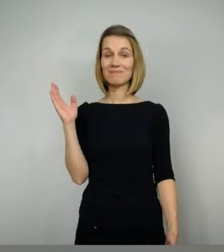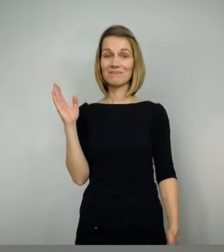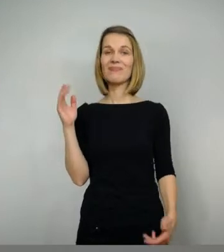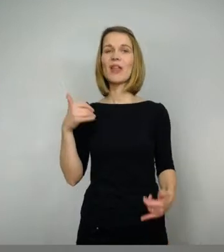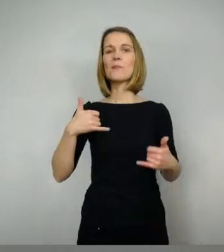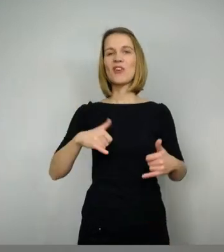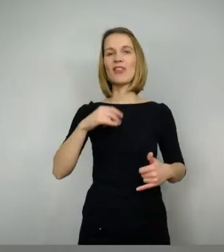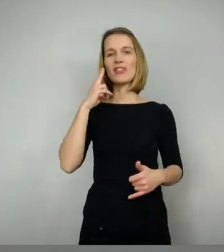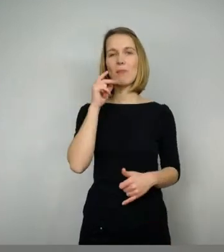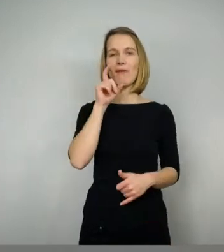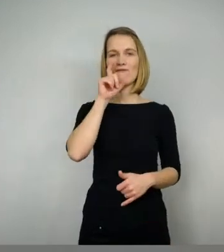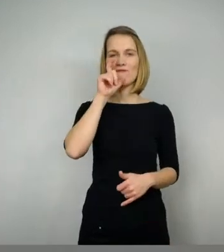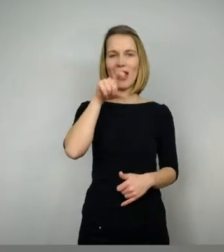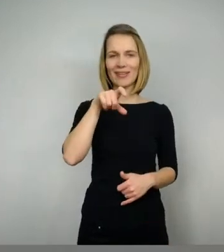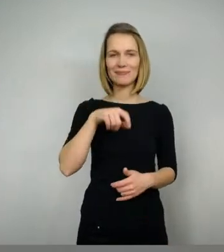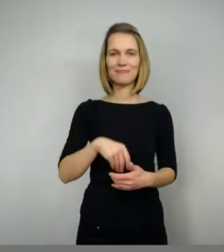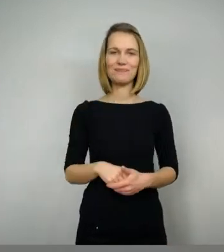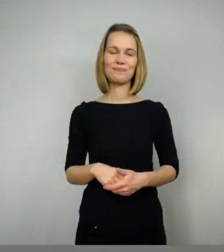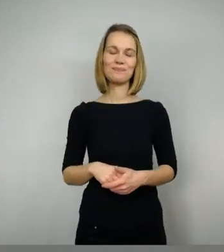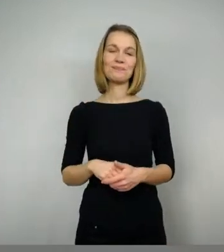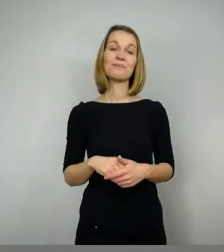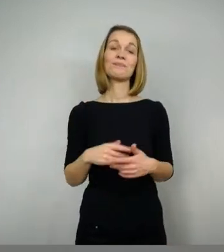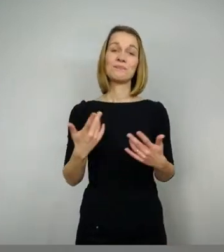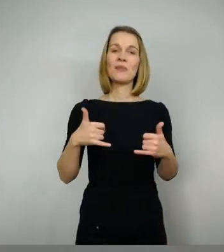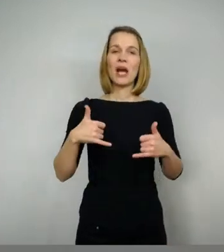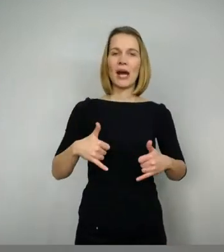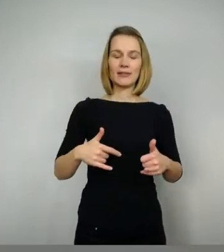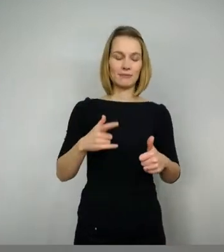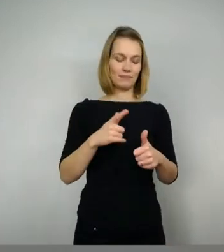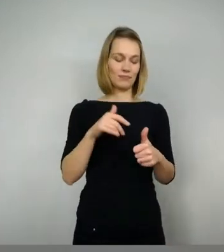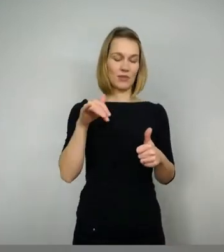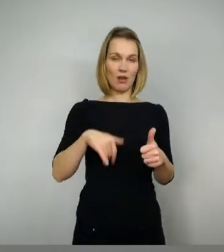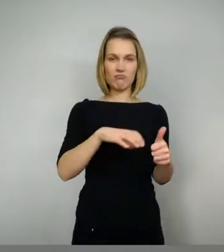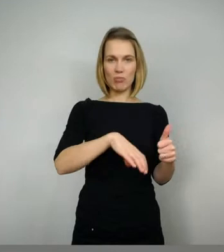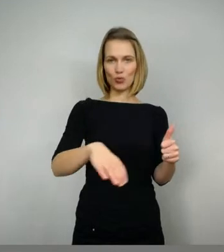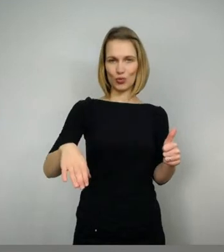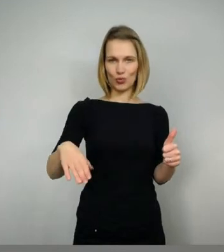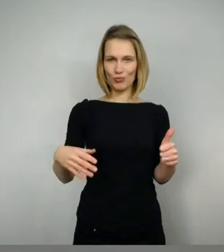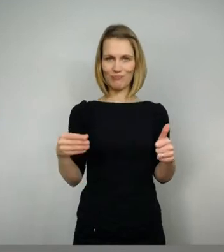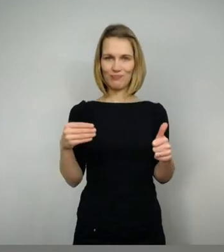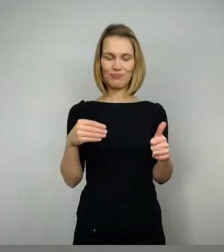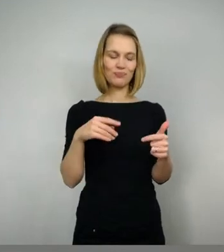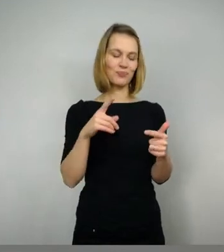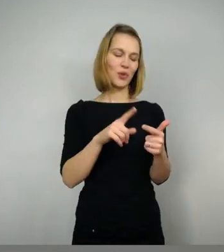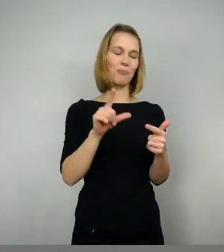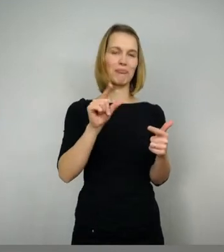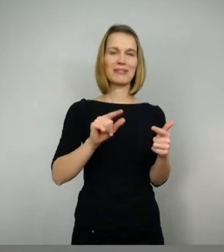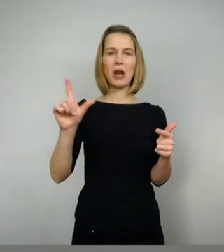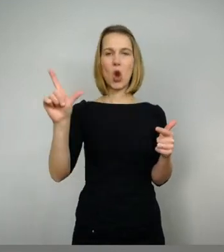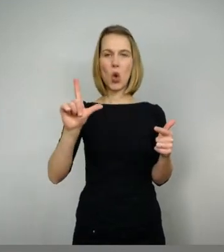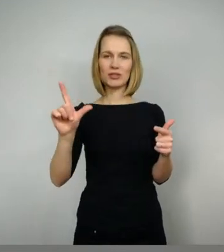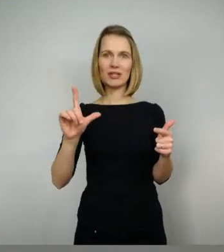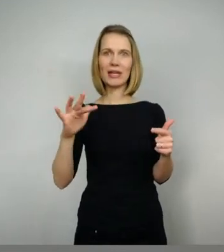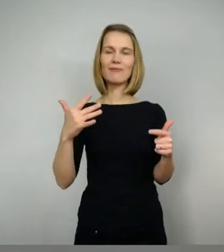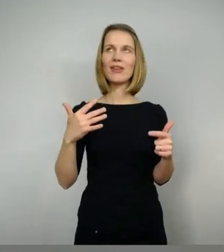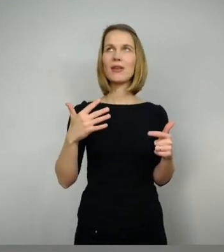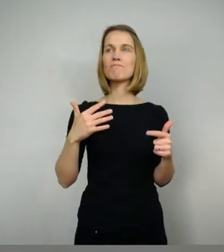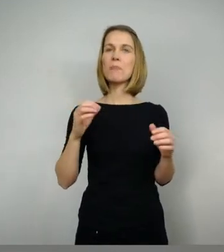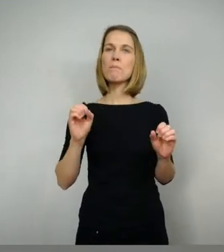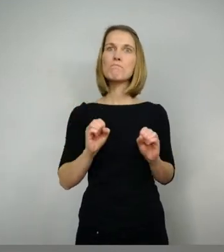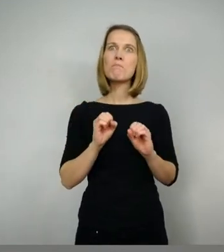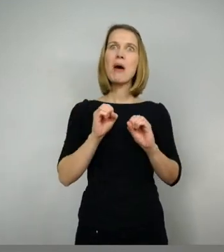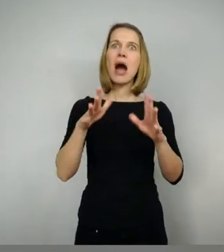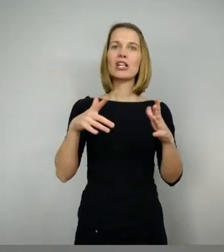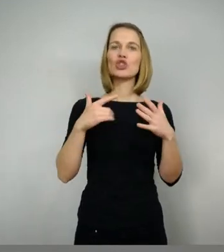auf dem er immer reitet. Außerdem hat Dietrich, das ist ein bisschen lustig, so eine Art magisches Unterhemd. Könnte ich das so ein bisschen